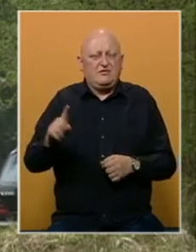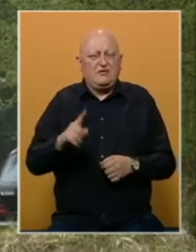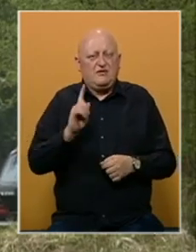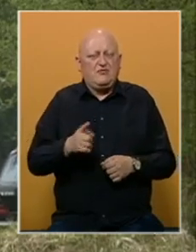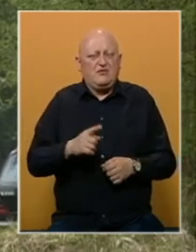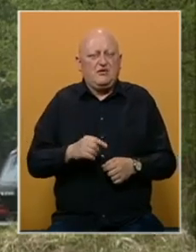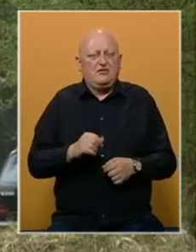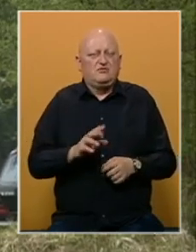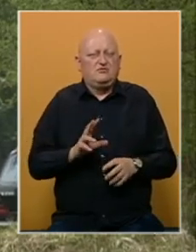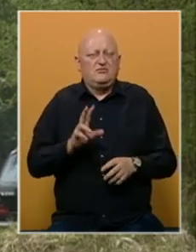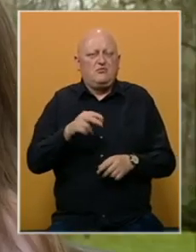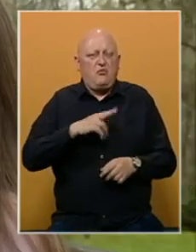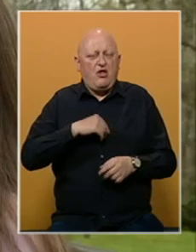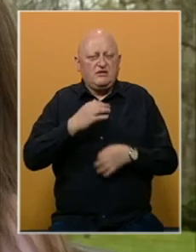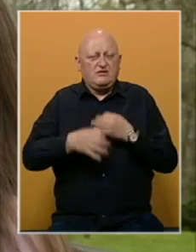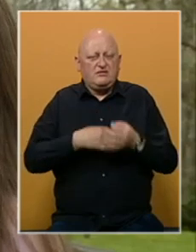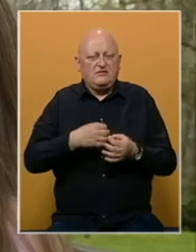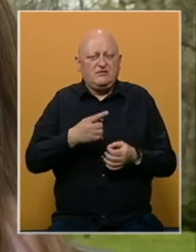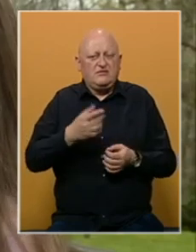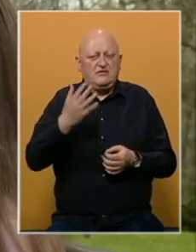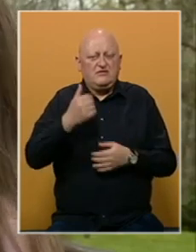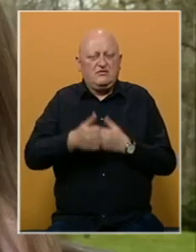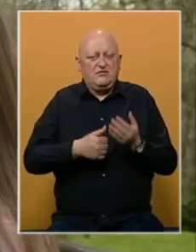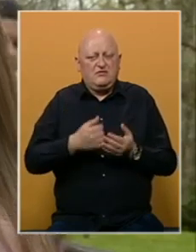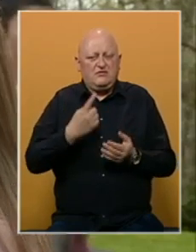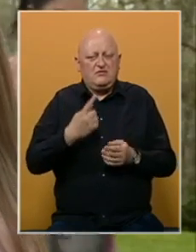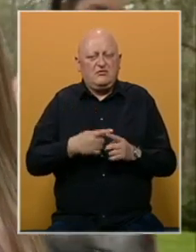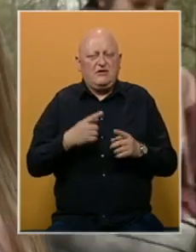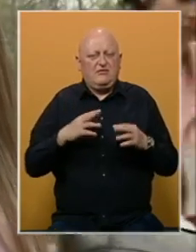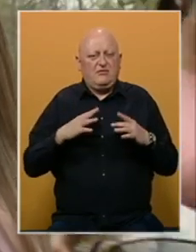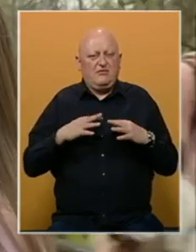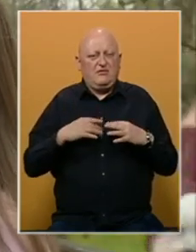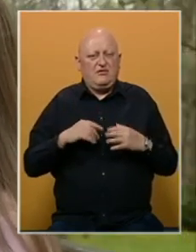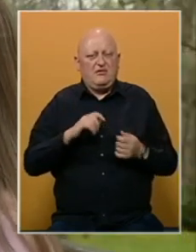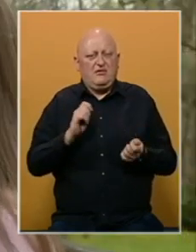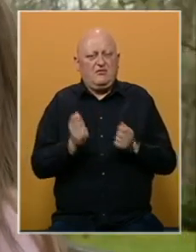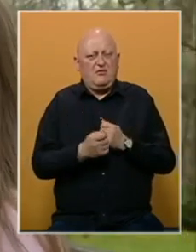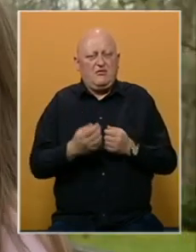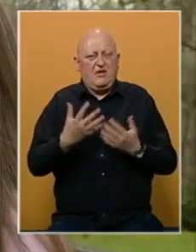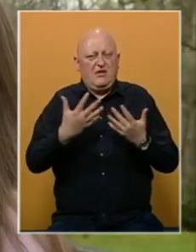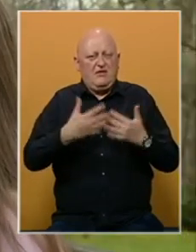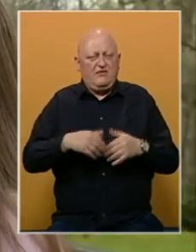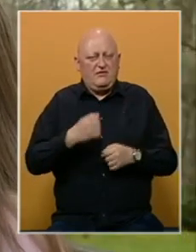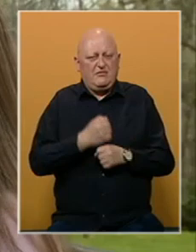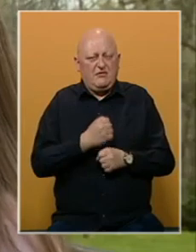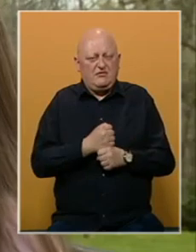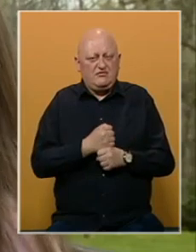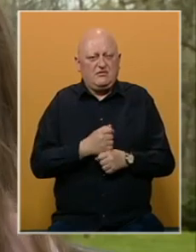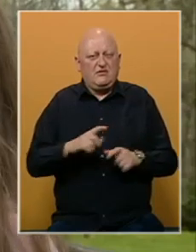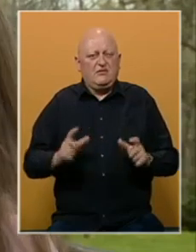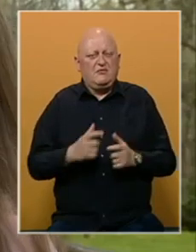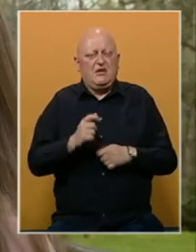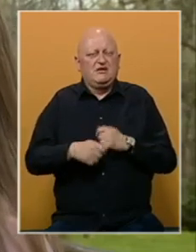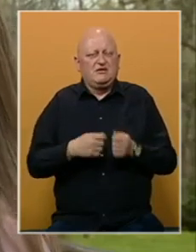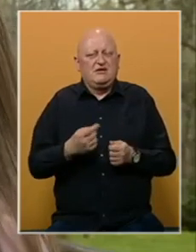je morala intervenirati i policija. Ovo je posle godine podajla moj prvi odmor, pošto sam premenila firmu i posao. Praznik rada